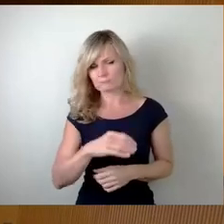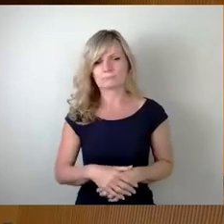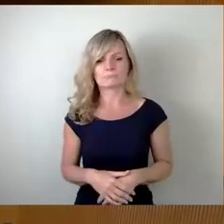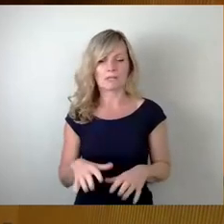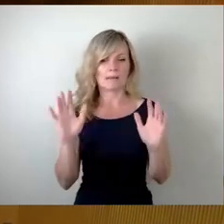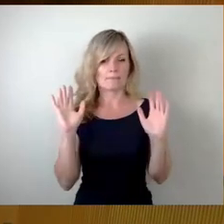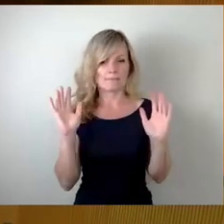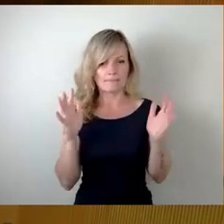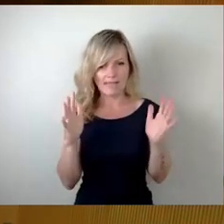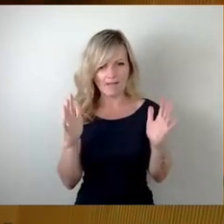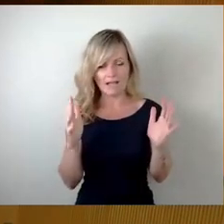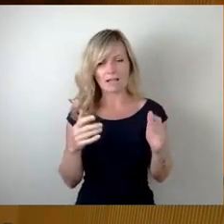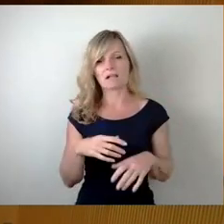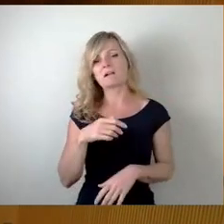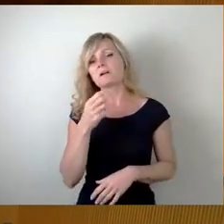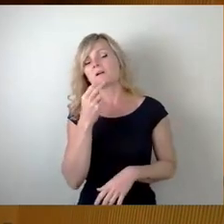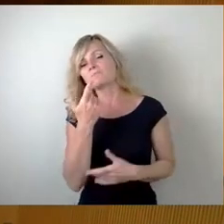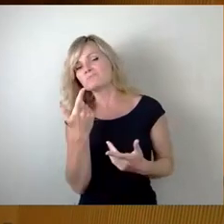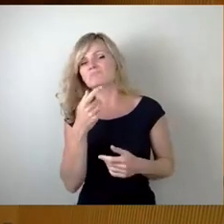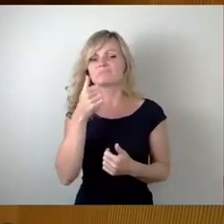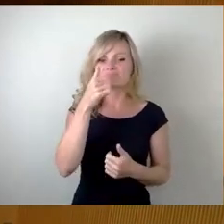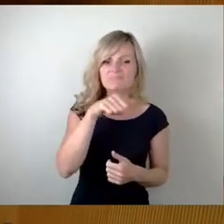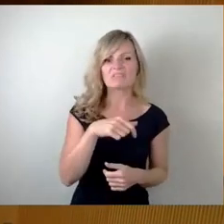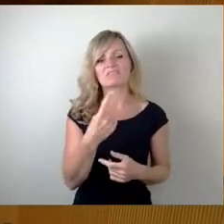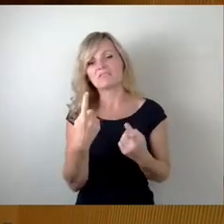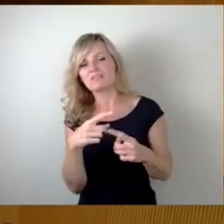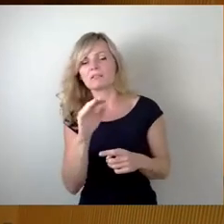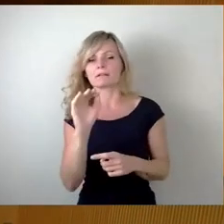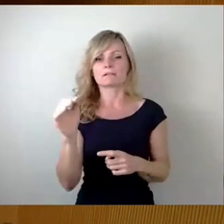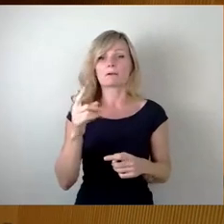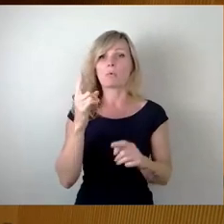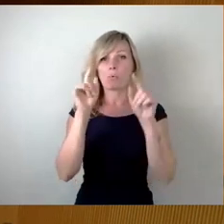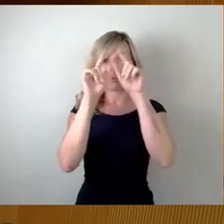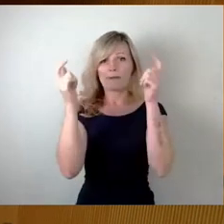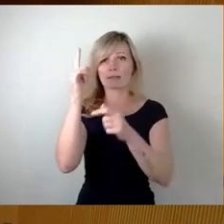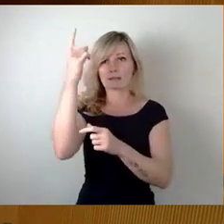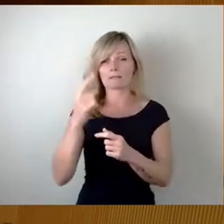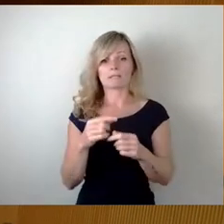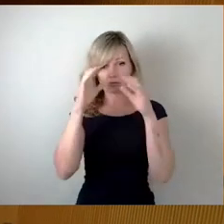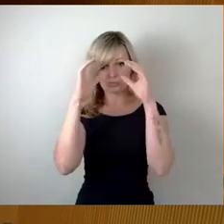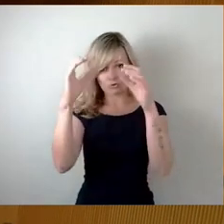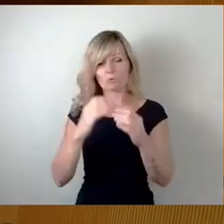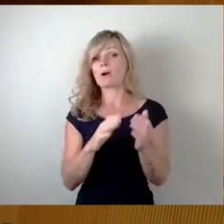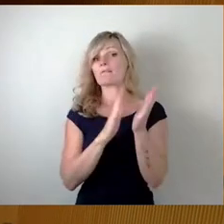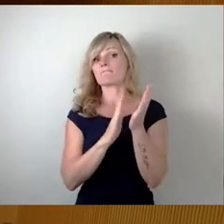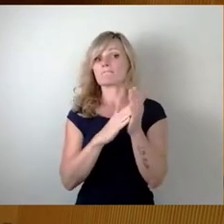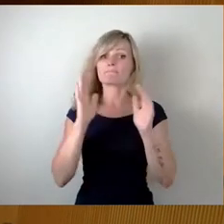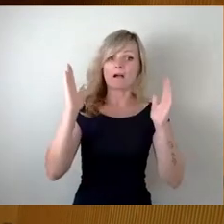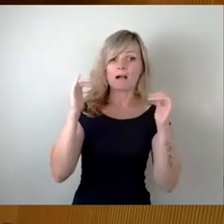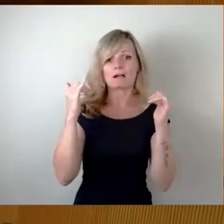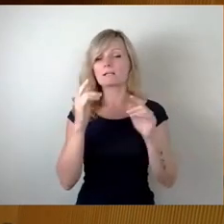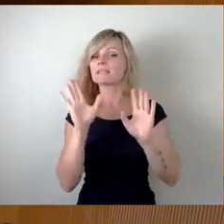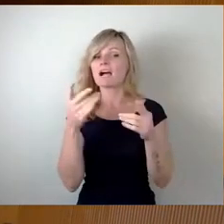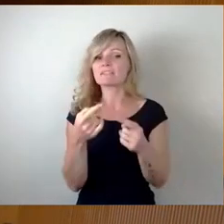oder Missfeindsbekundungen sind ausschließlich den Stadträtinnen und Stadträten hier im Hohen Haus erlaubt und so weiter. Sorry.